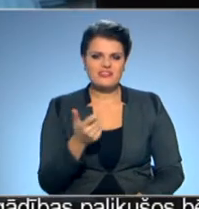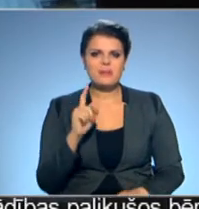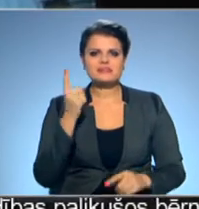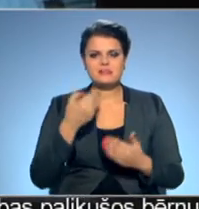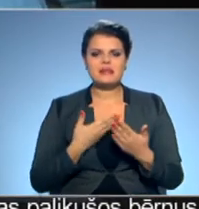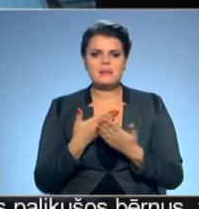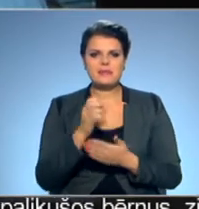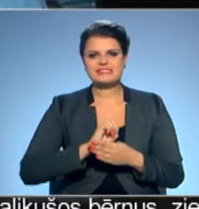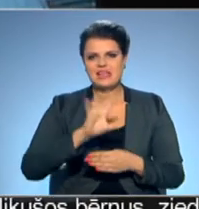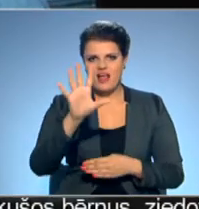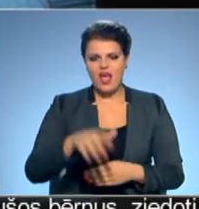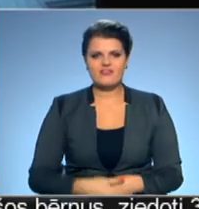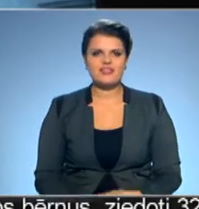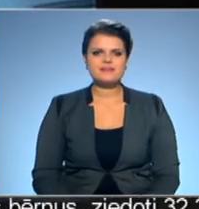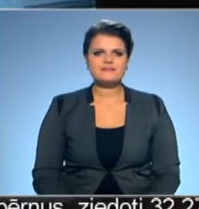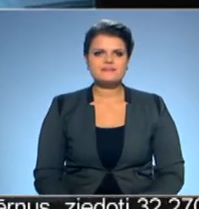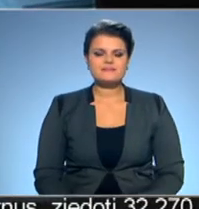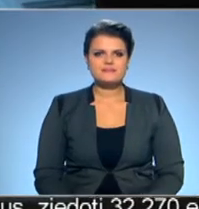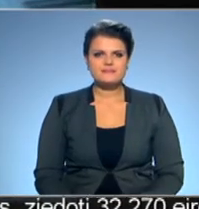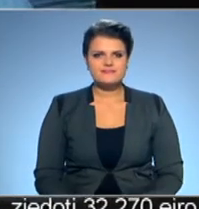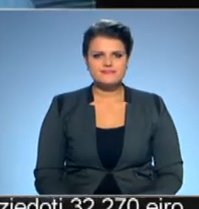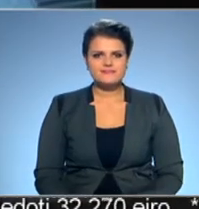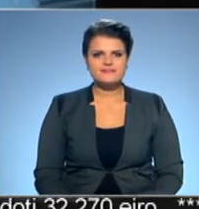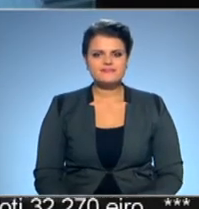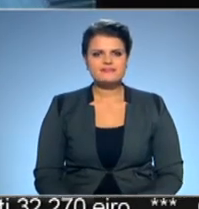pirmizrādi. Sāk Dreimle, Edvīns Sveilis, Aizputs televīzija.